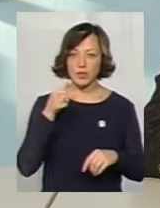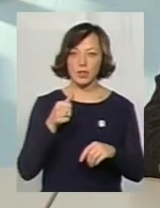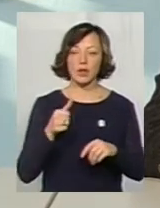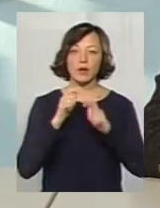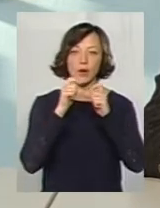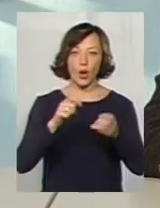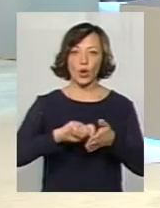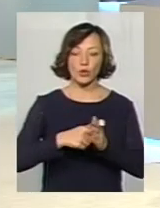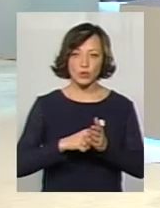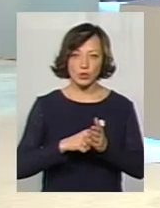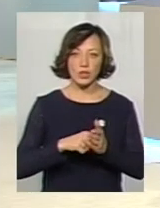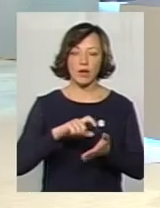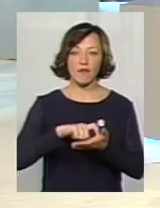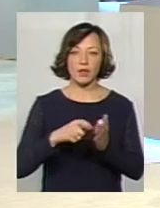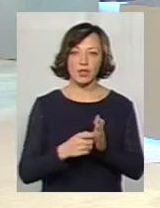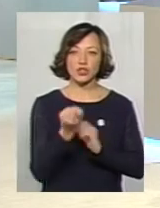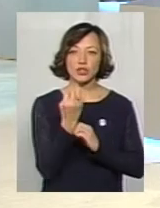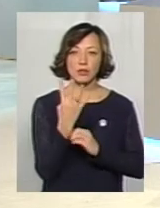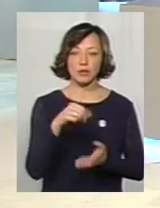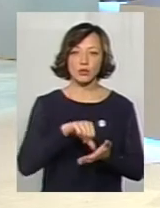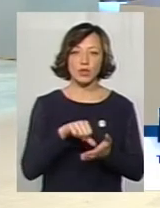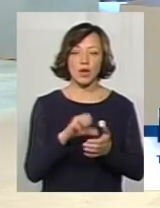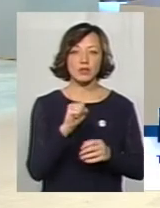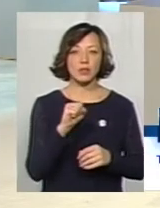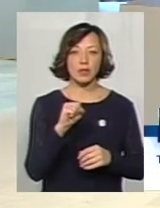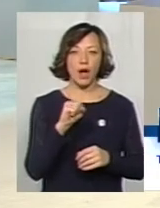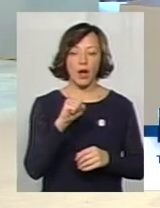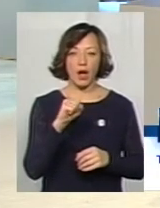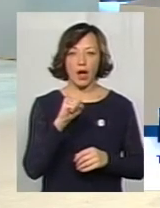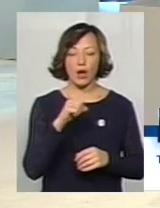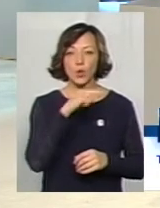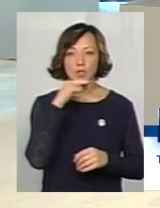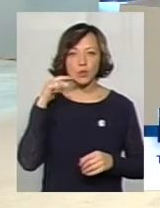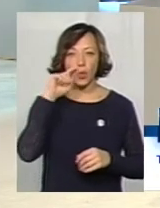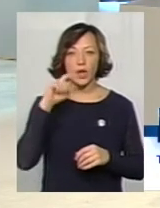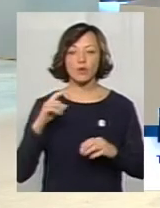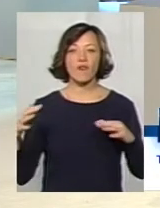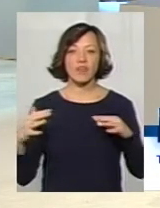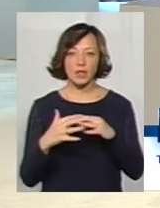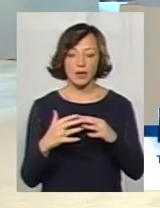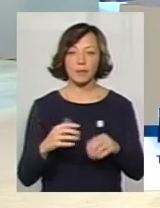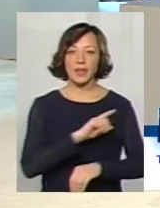ключі ордера на квартири для 14 учасників російсько-української війни. Силами держави в нас